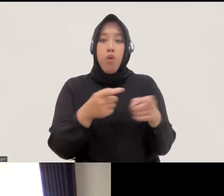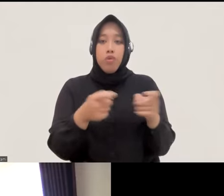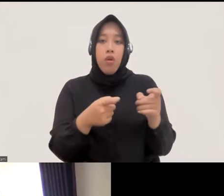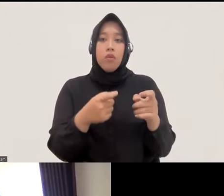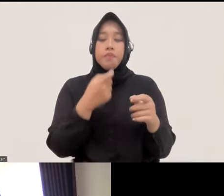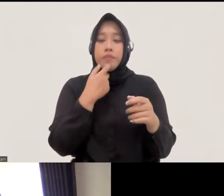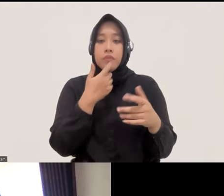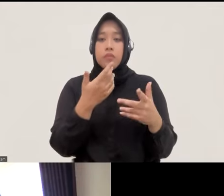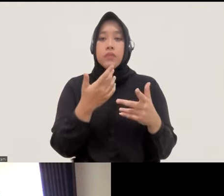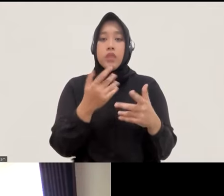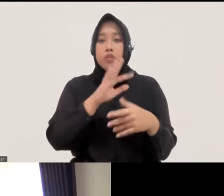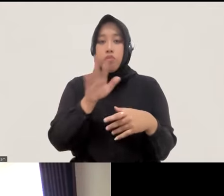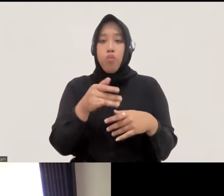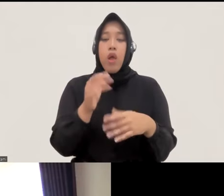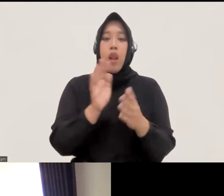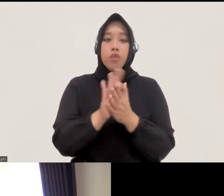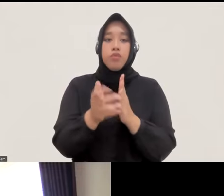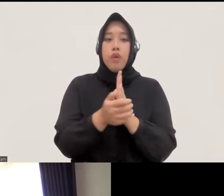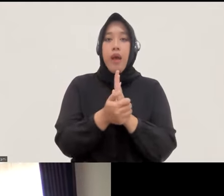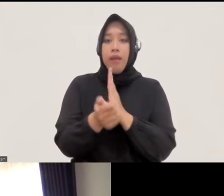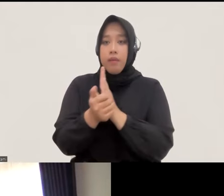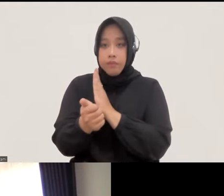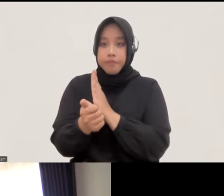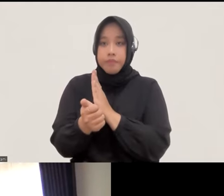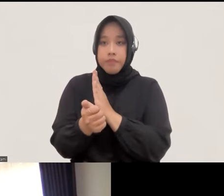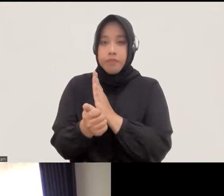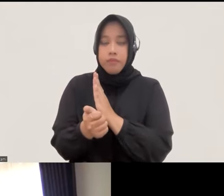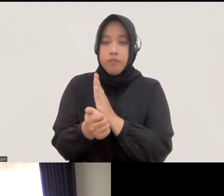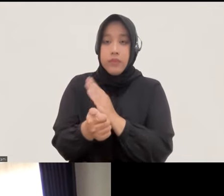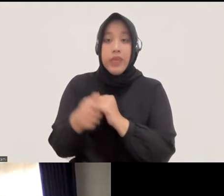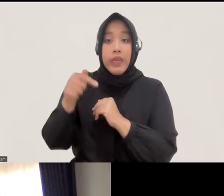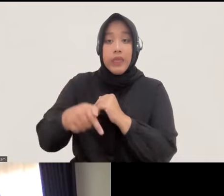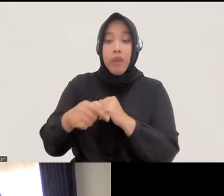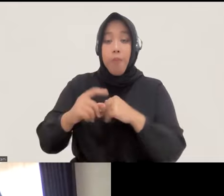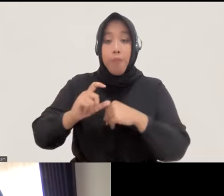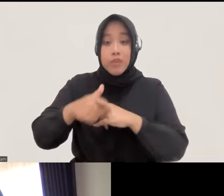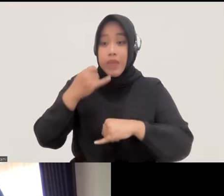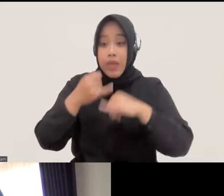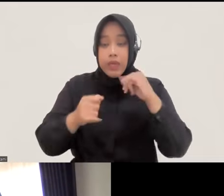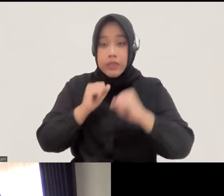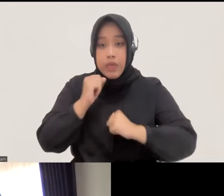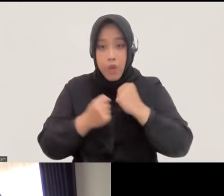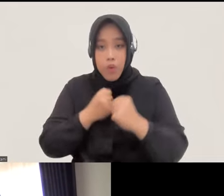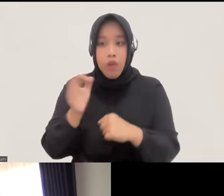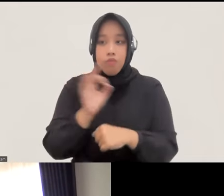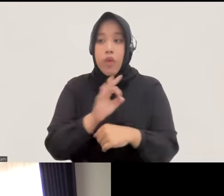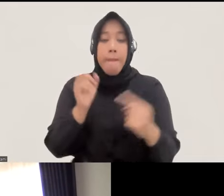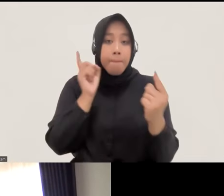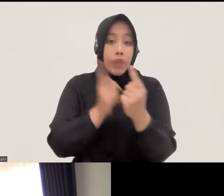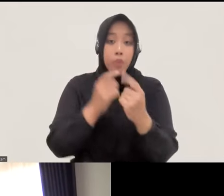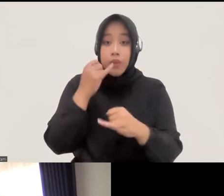dengan para ahli nah ini juga bukan hal yang terakhir yang kita lakukan bukan pertemuan yang terakhir